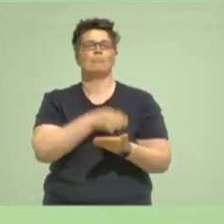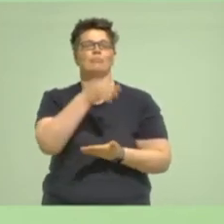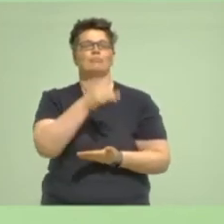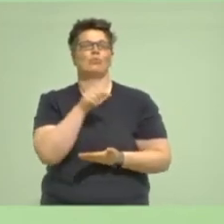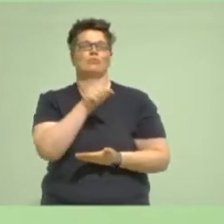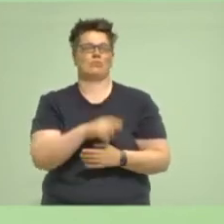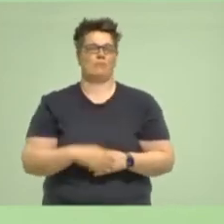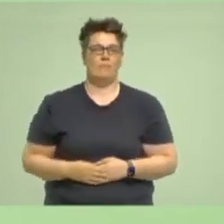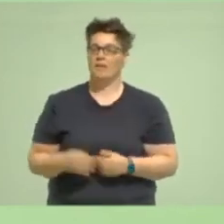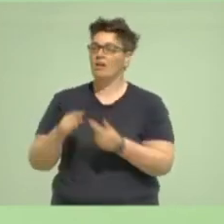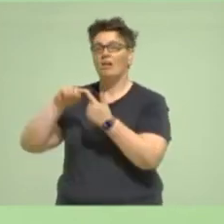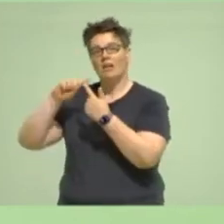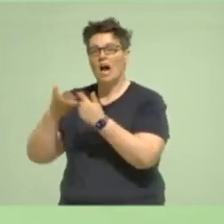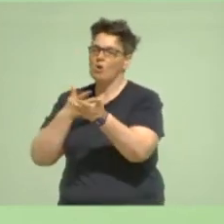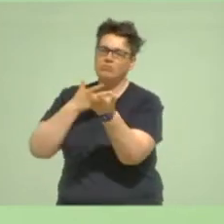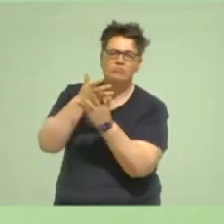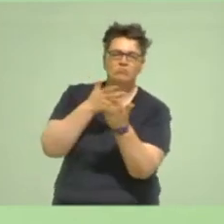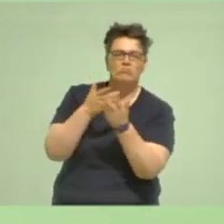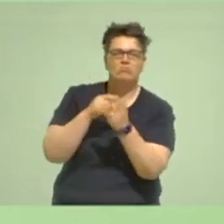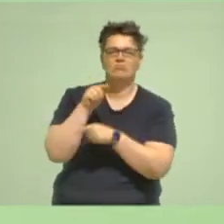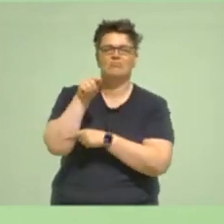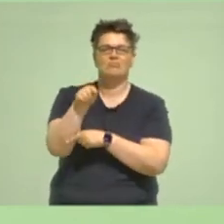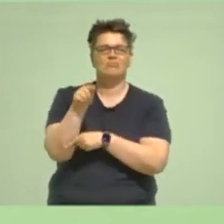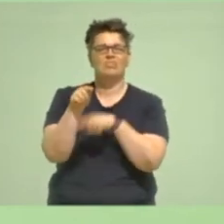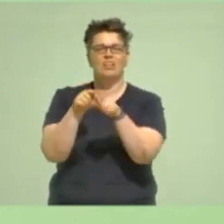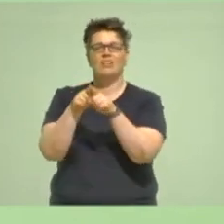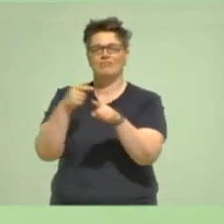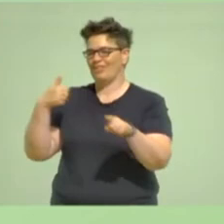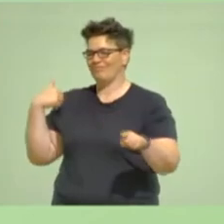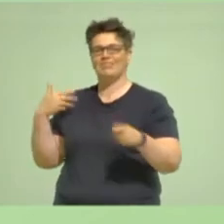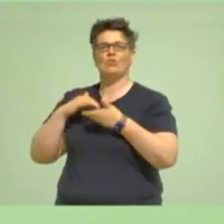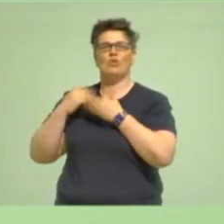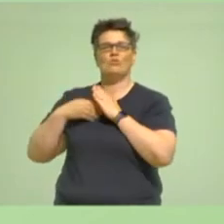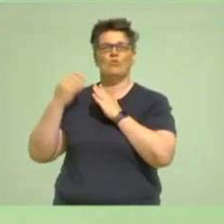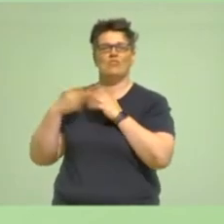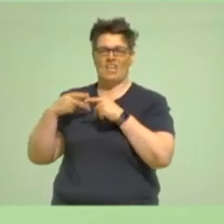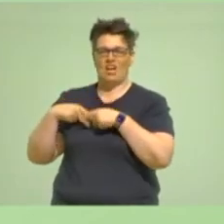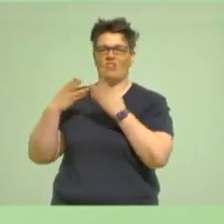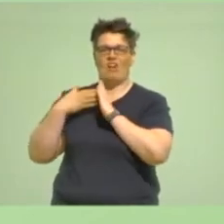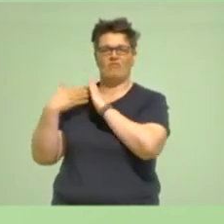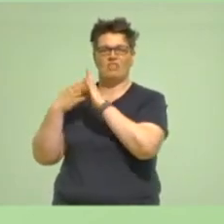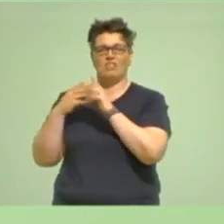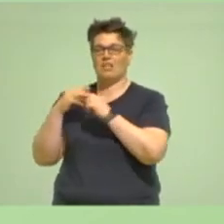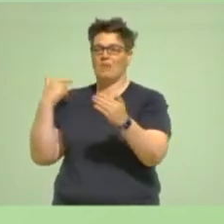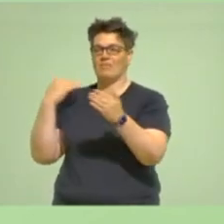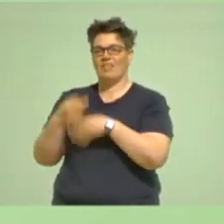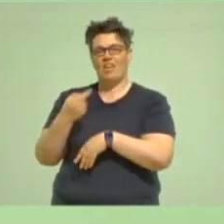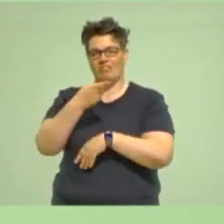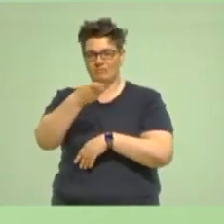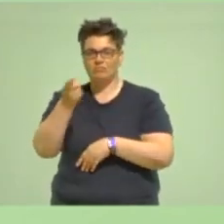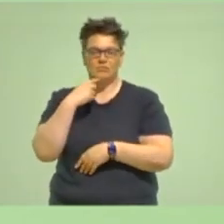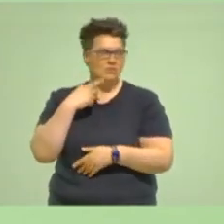Und ich habe mit denen auch gesprochen, die sich seit der Koalitionsvertrag bekannt ist, gesagt haben, wie konntet ihr,